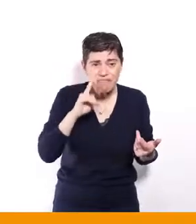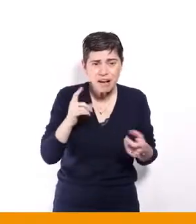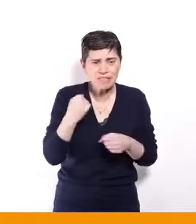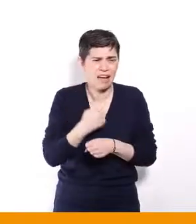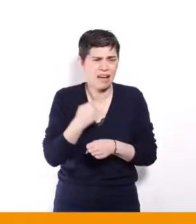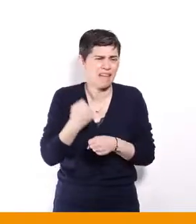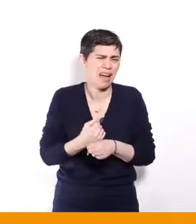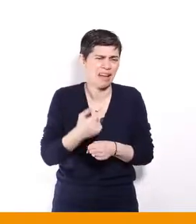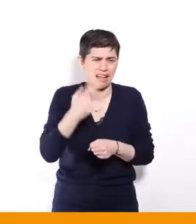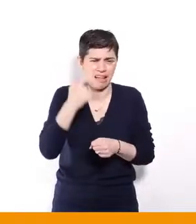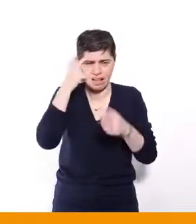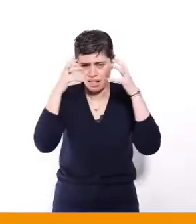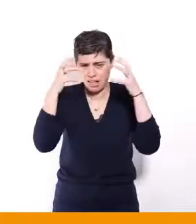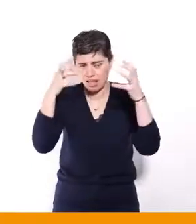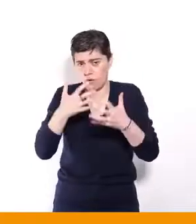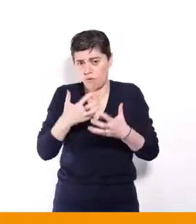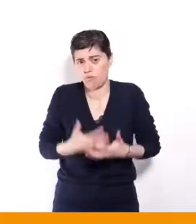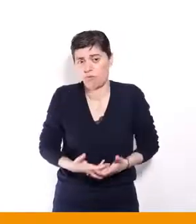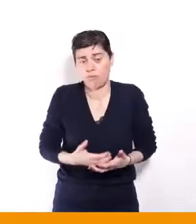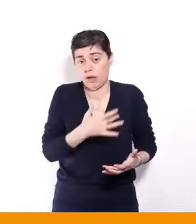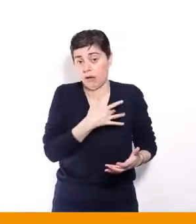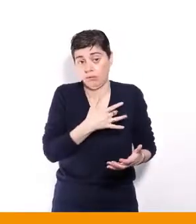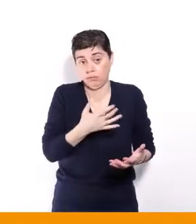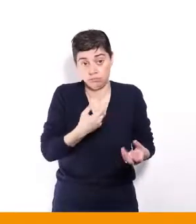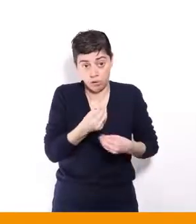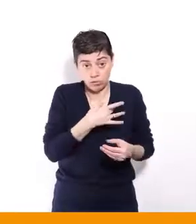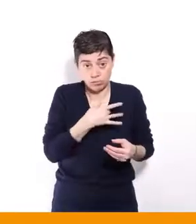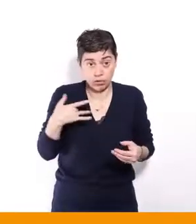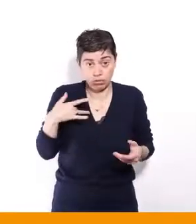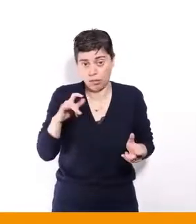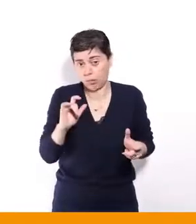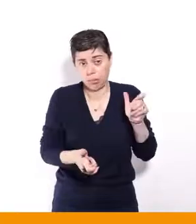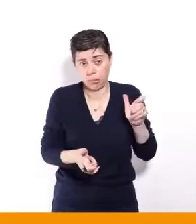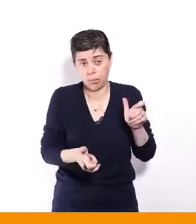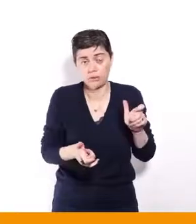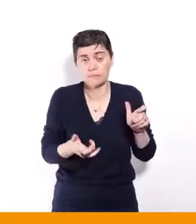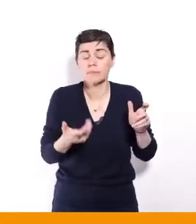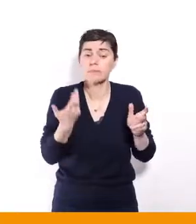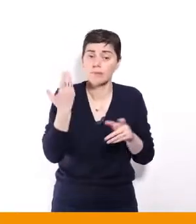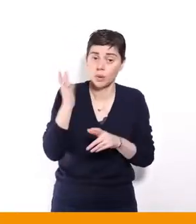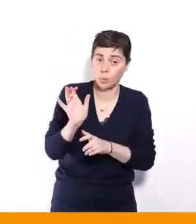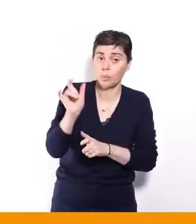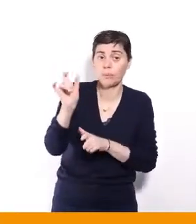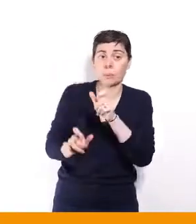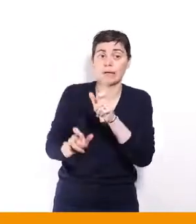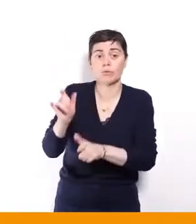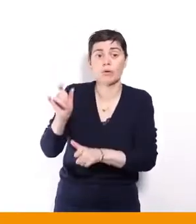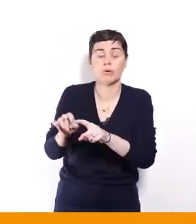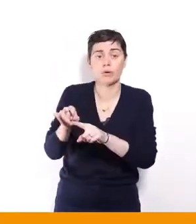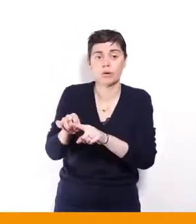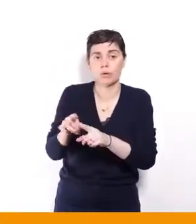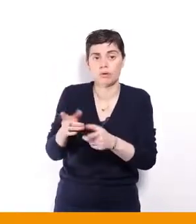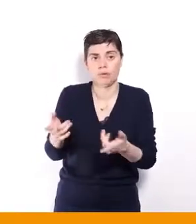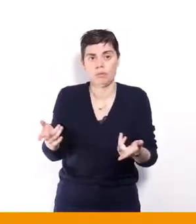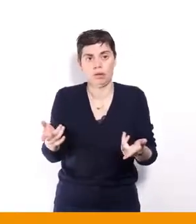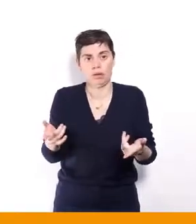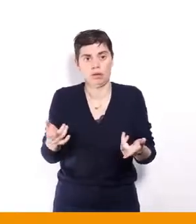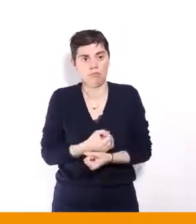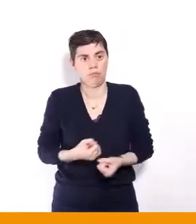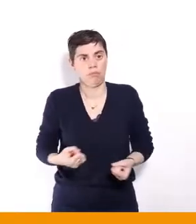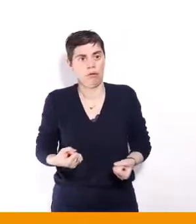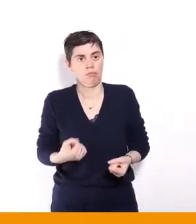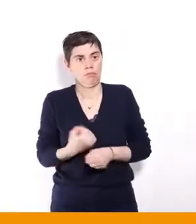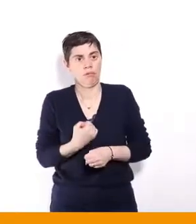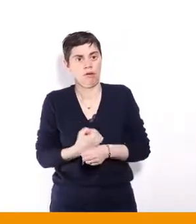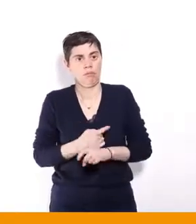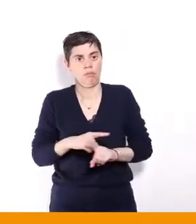travail, tant et si bien, d'ailleurs, qu'ils ont perdu la santé. Et puis, d'autres sont condamnés à l'inactivité. C